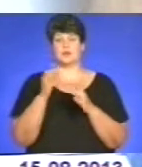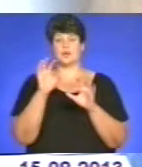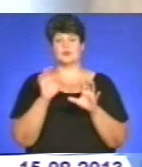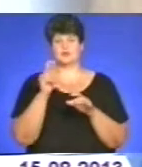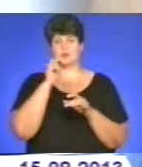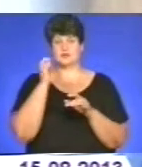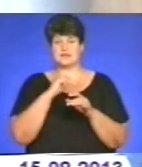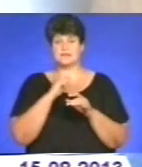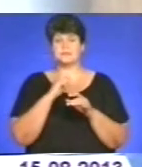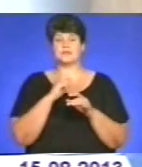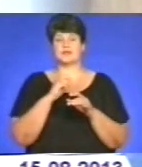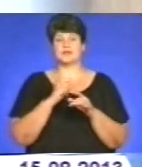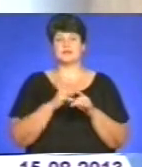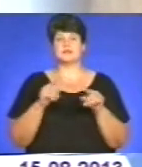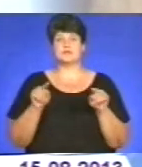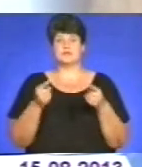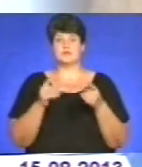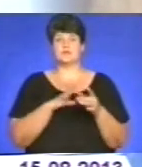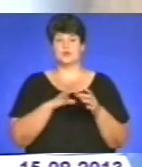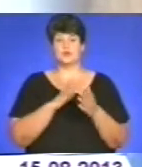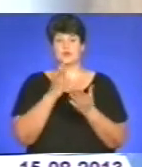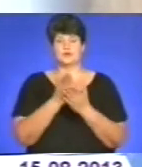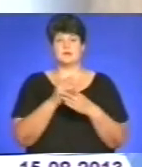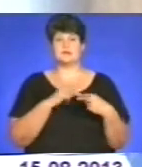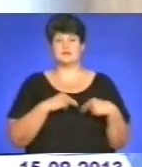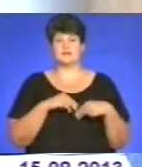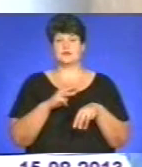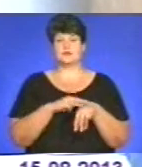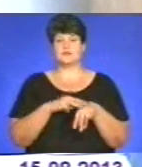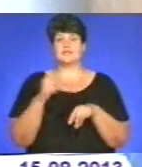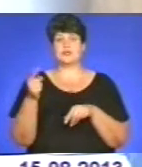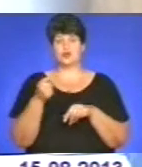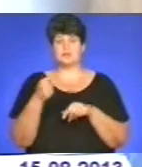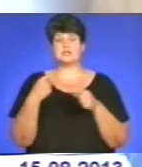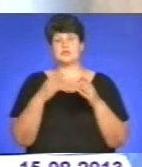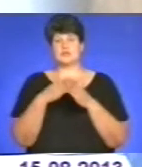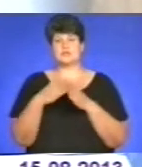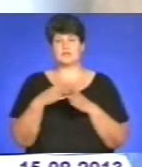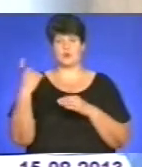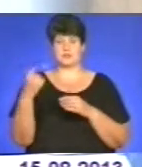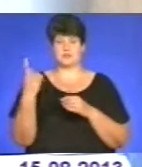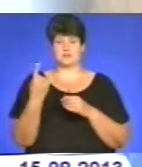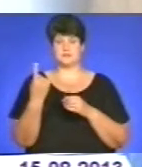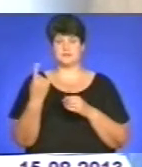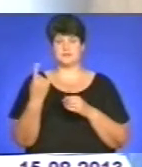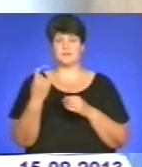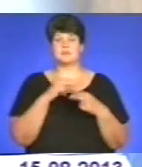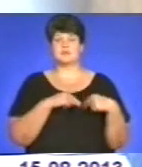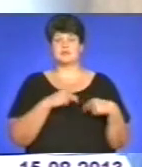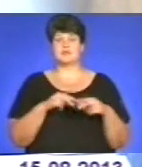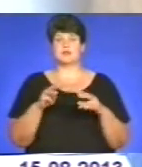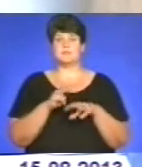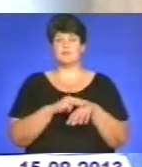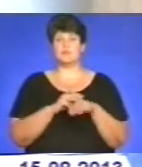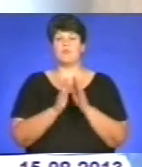розбій. На затримання злочинців було орієнтовано працівників міліції як у Тернопільській, так і в сусідніх областях. Працівники міліції